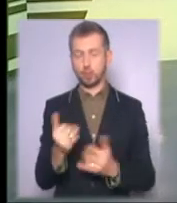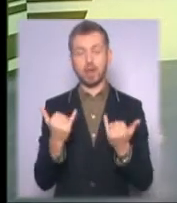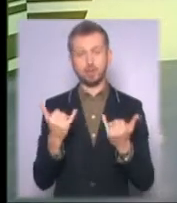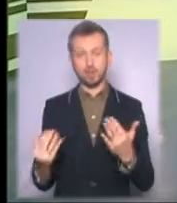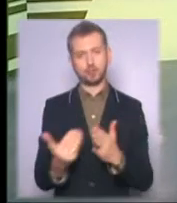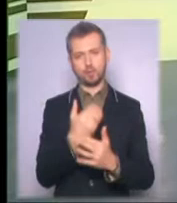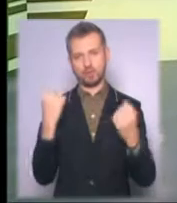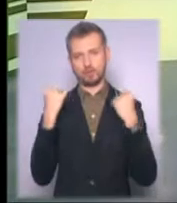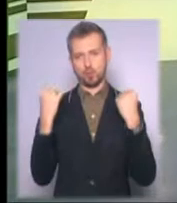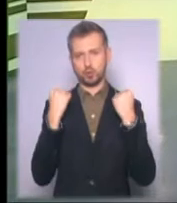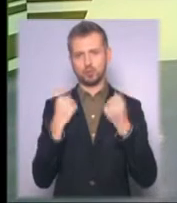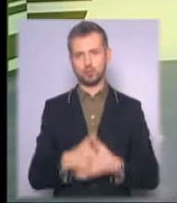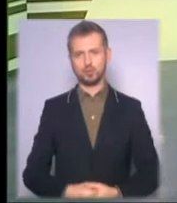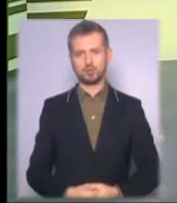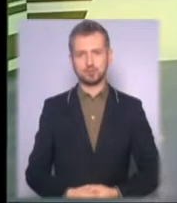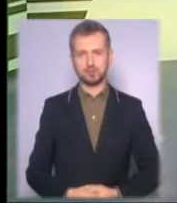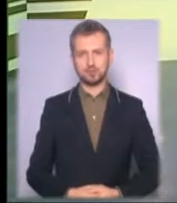продовжить Роман Сагай з новинами спорту.